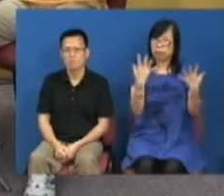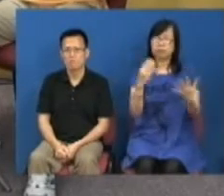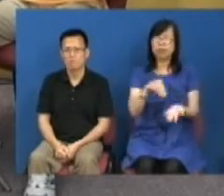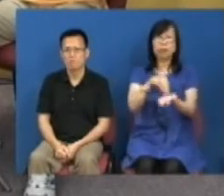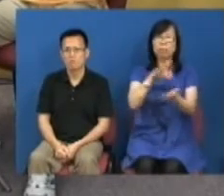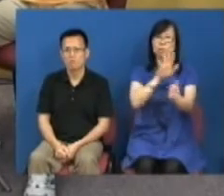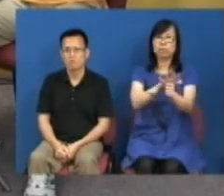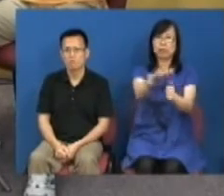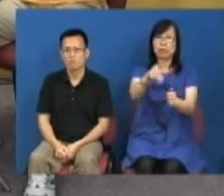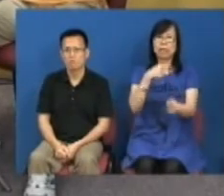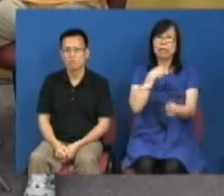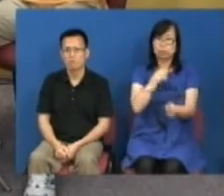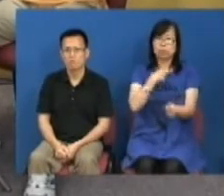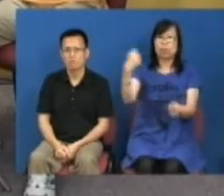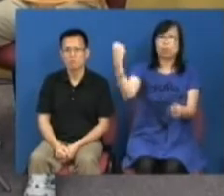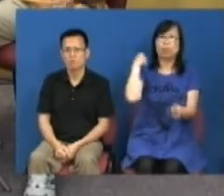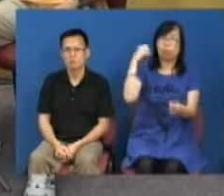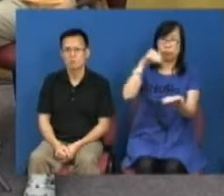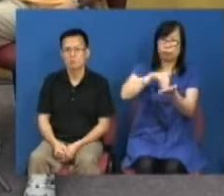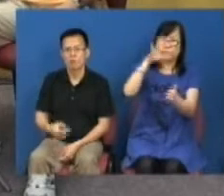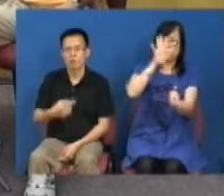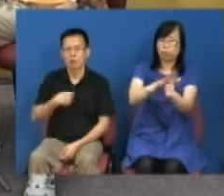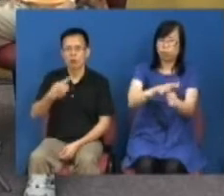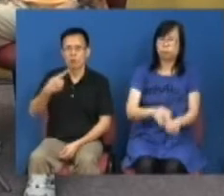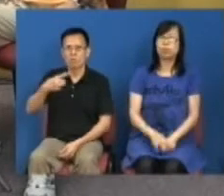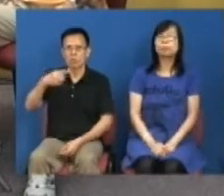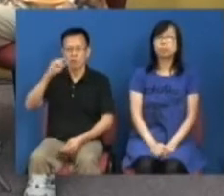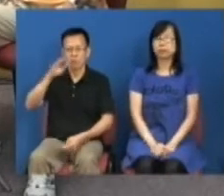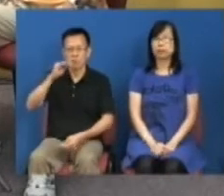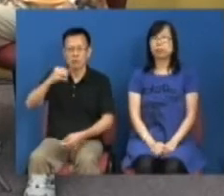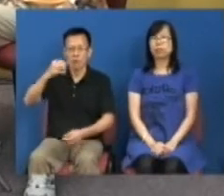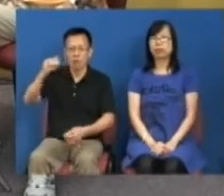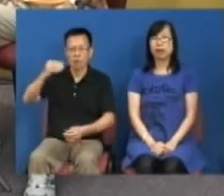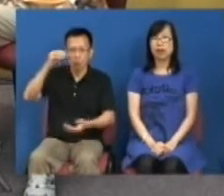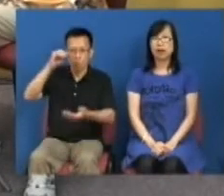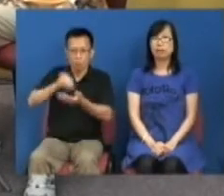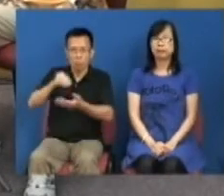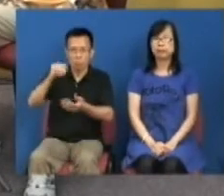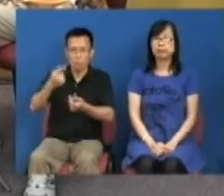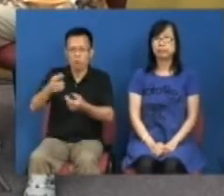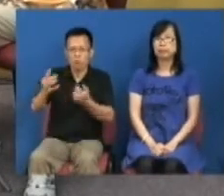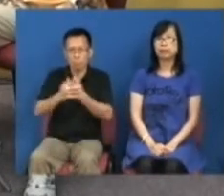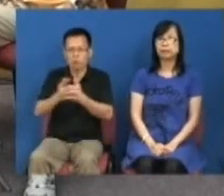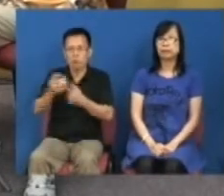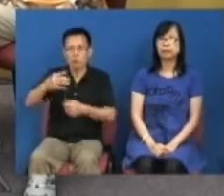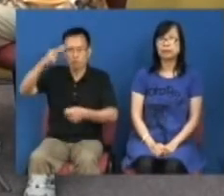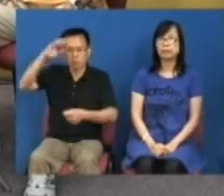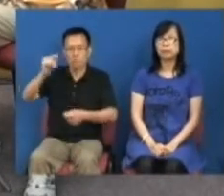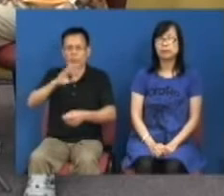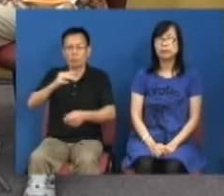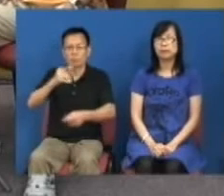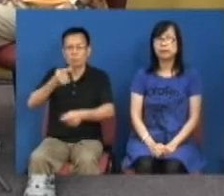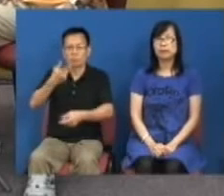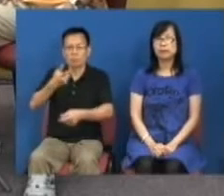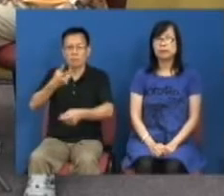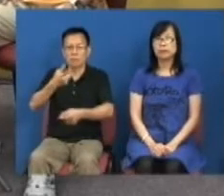只是能够尽量确保所以那条文我能够确保警务处一定不能够阻止所有事件发生是的包括你们民阵那天